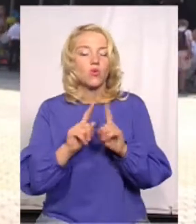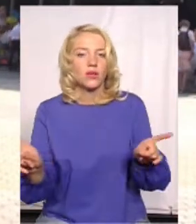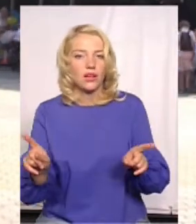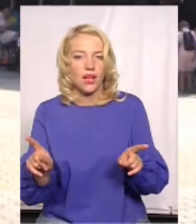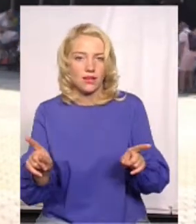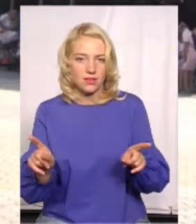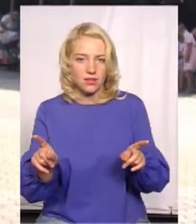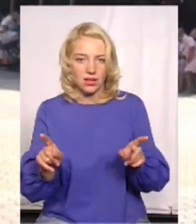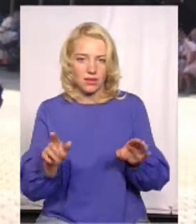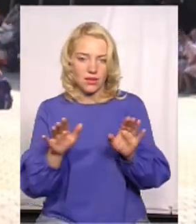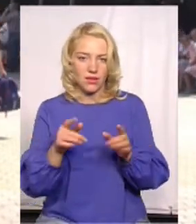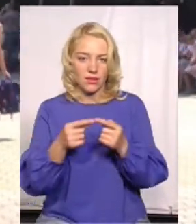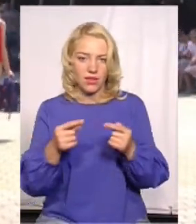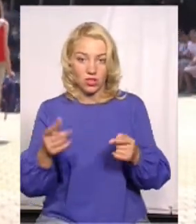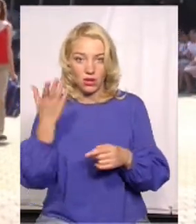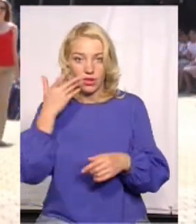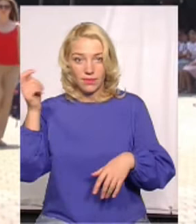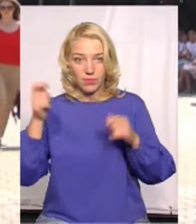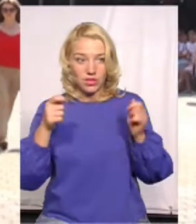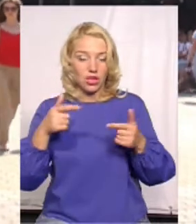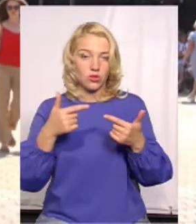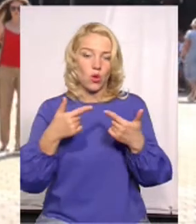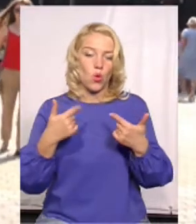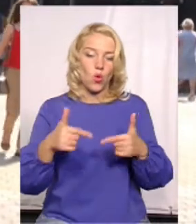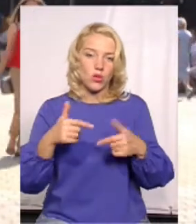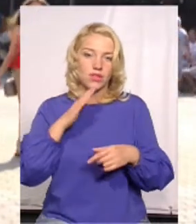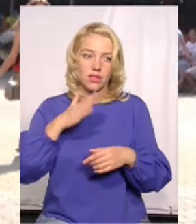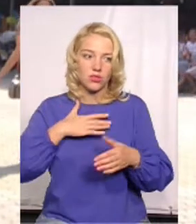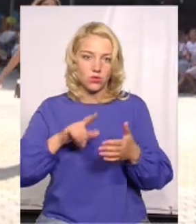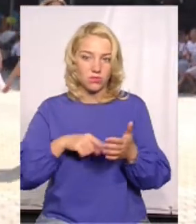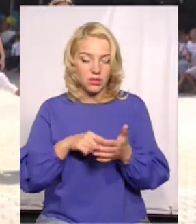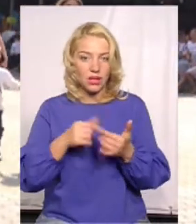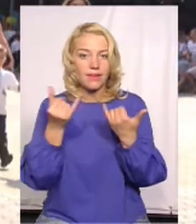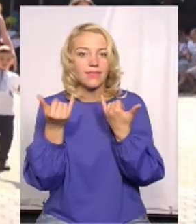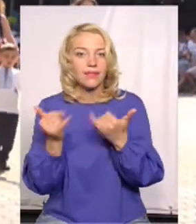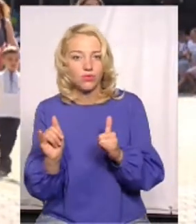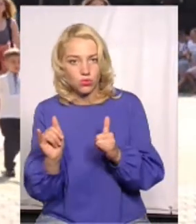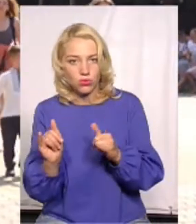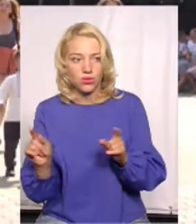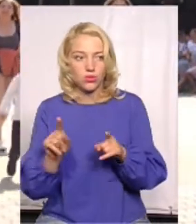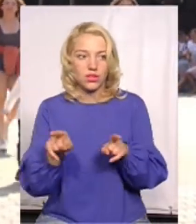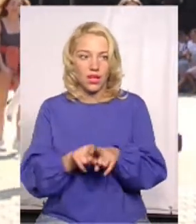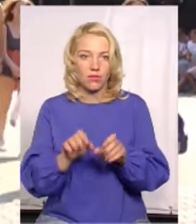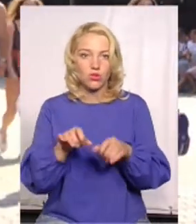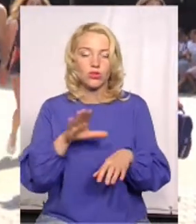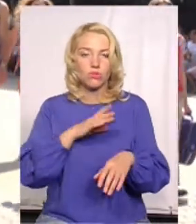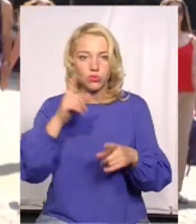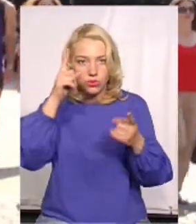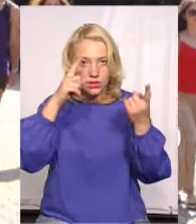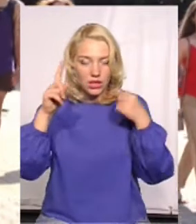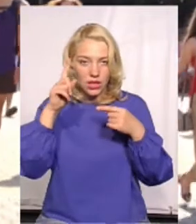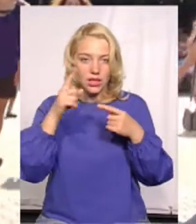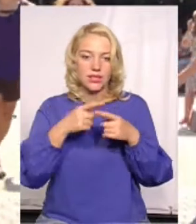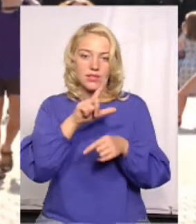атракціони. Коли приїжджають гості нашого міста, дивуються, що таку річ можна було зробити з металолому